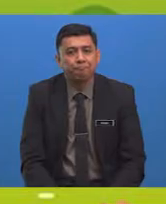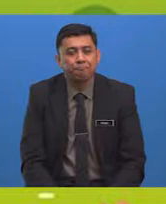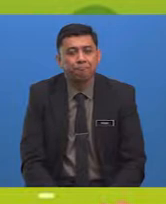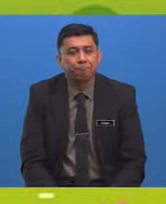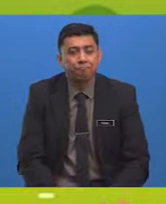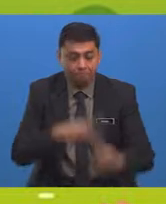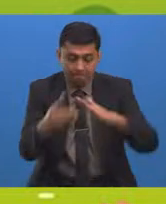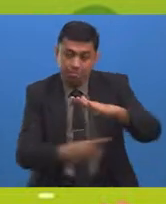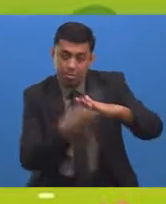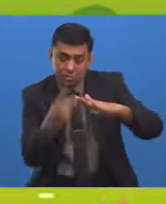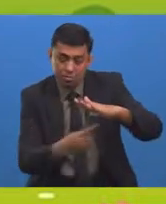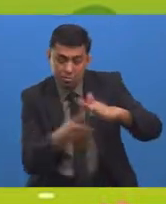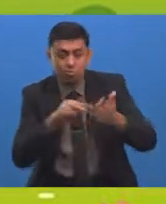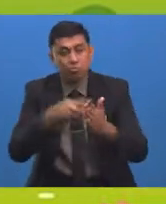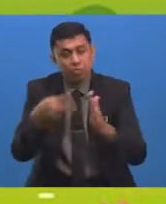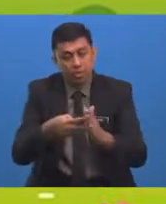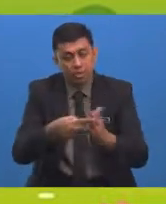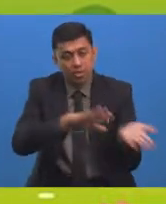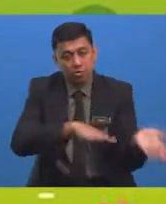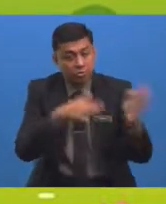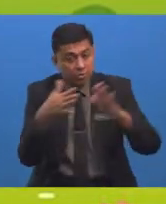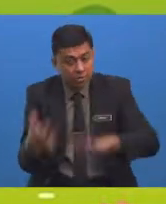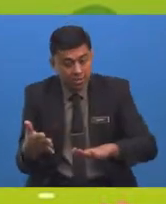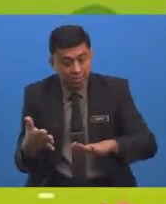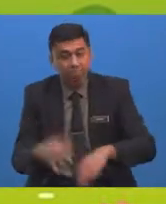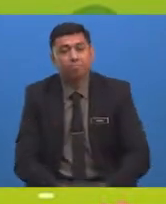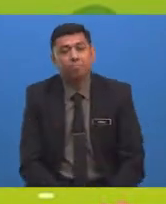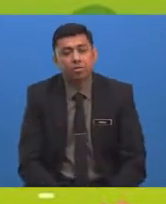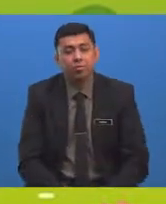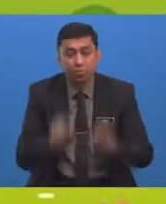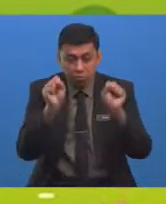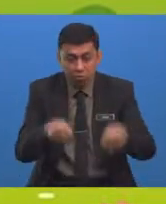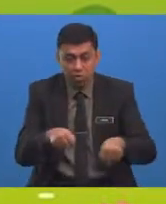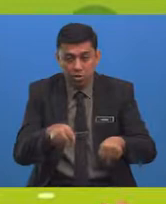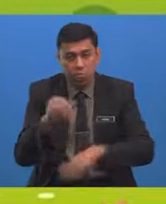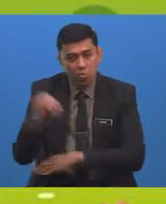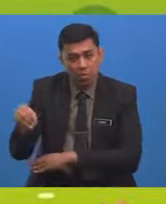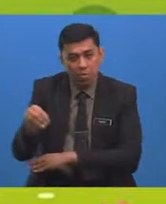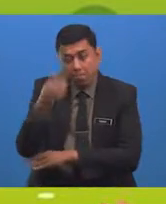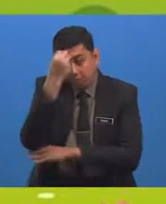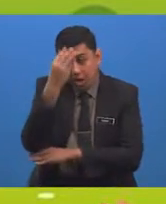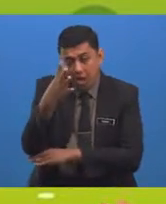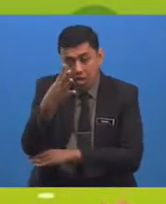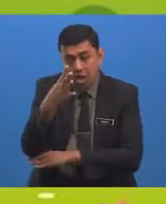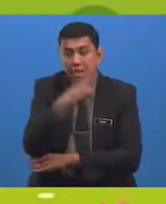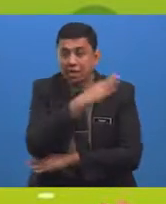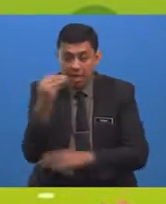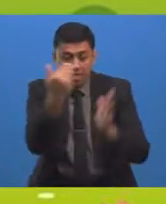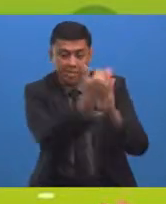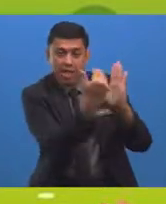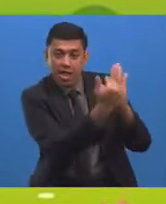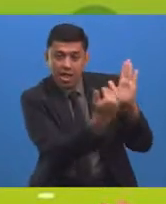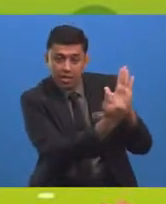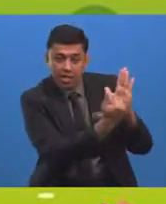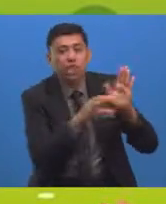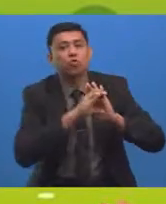Berdasarkan maksud kepupusan tersebut Boleh murid-murid nyatakan dan senaraikan